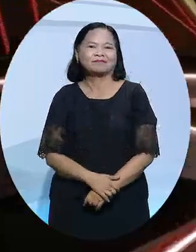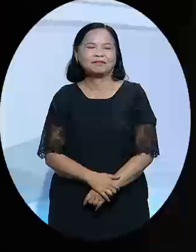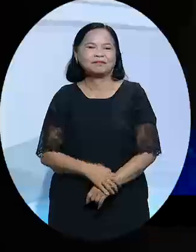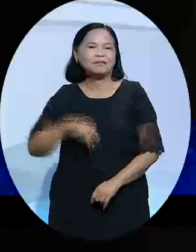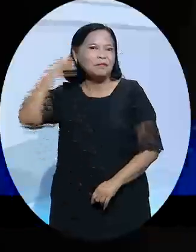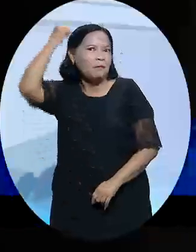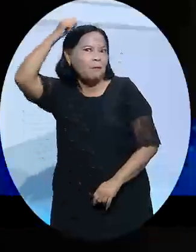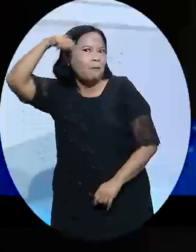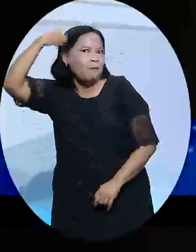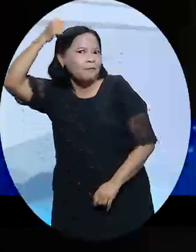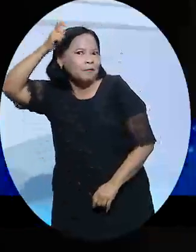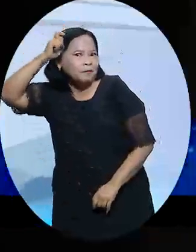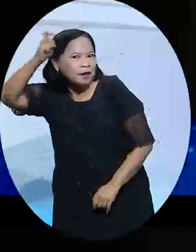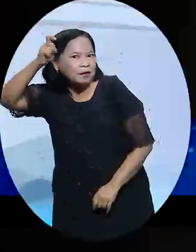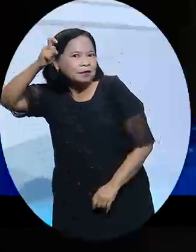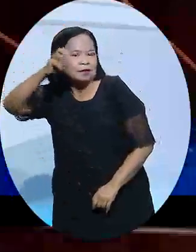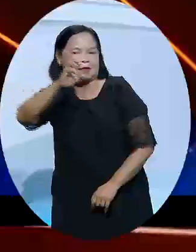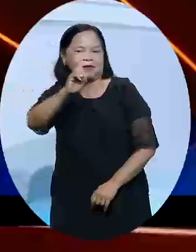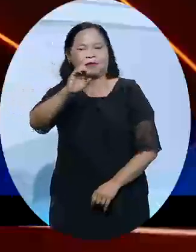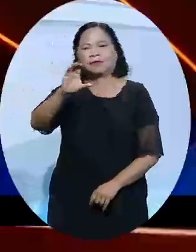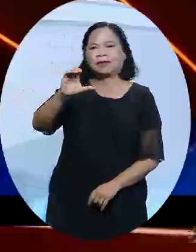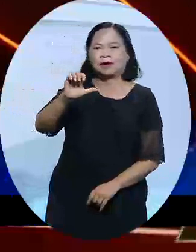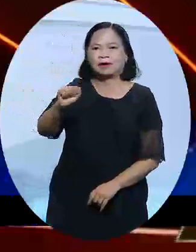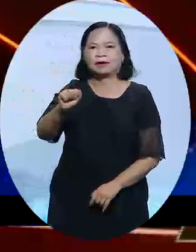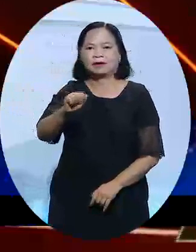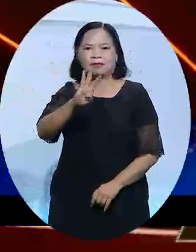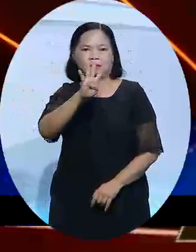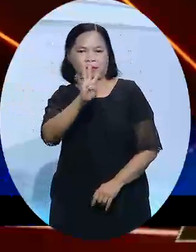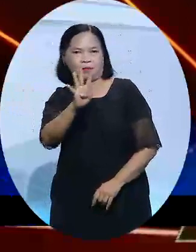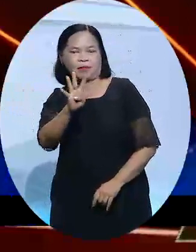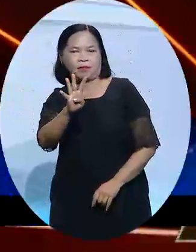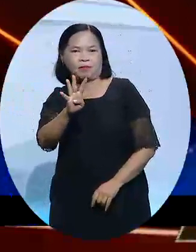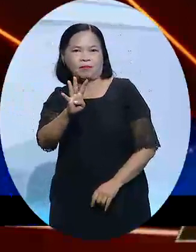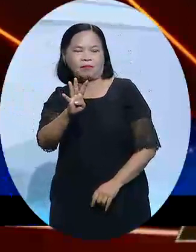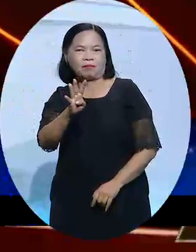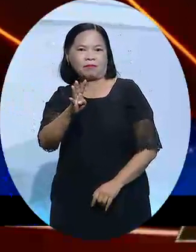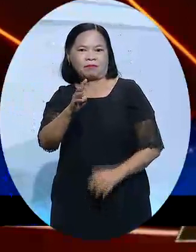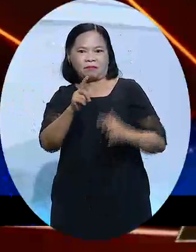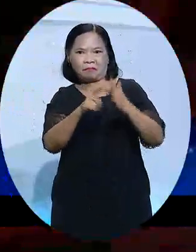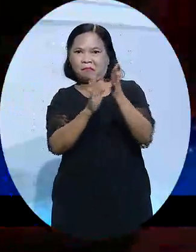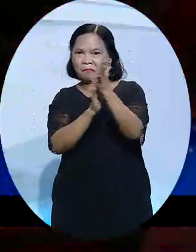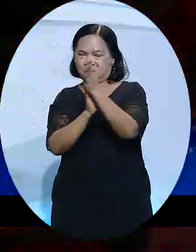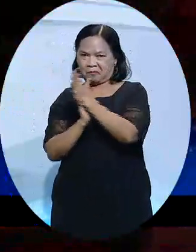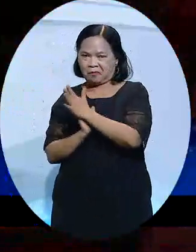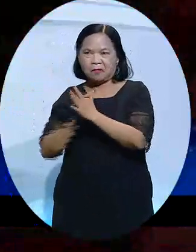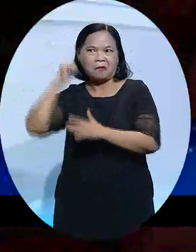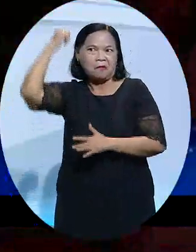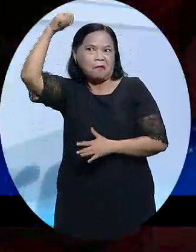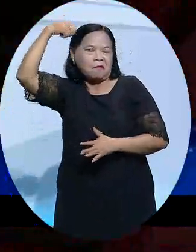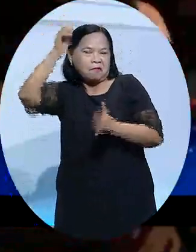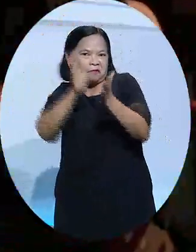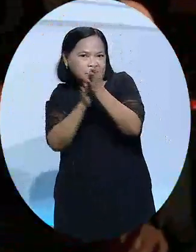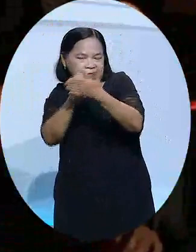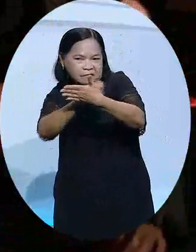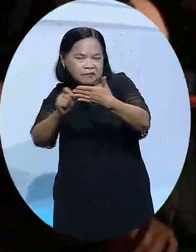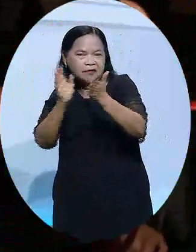Phim Dune, hành tinh cát đã thắng lớn tại Oscar năm nay với 4 tường dàng tại các hạng mục âm thanh xuất sắc, nhạc phim xuất sắc, biên tập phim